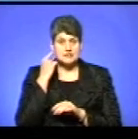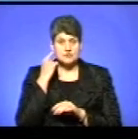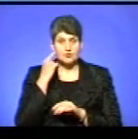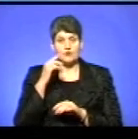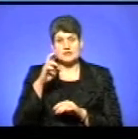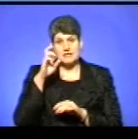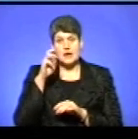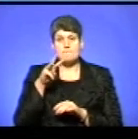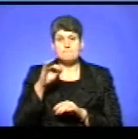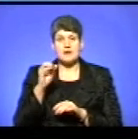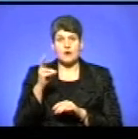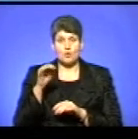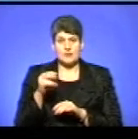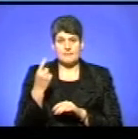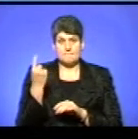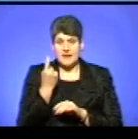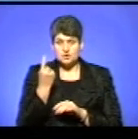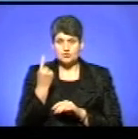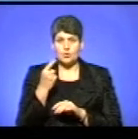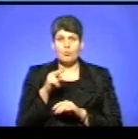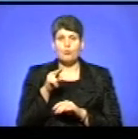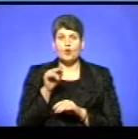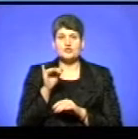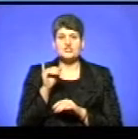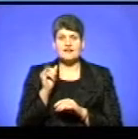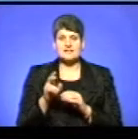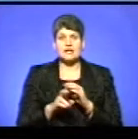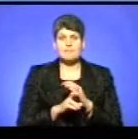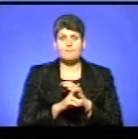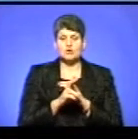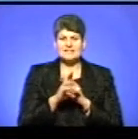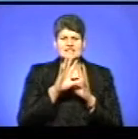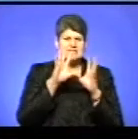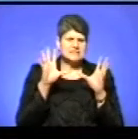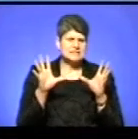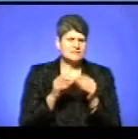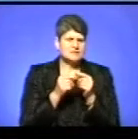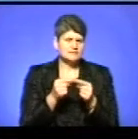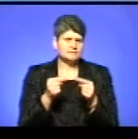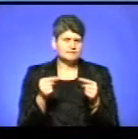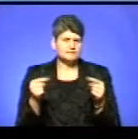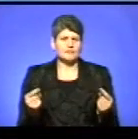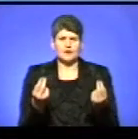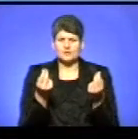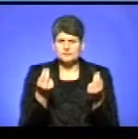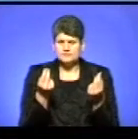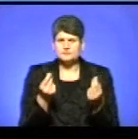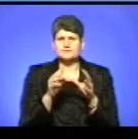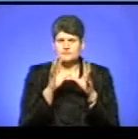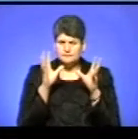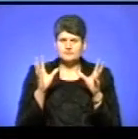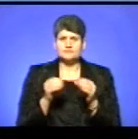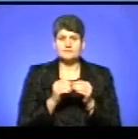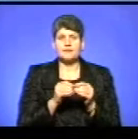Миколи І Почаївський монастир з усім майном і капіталами, як було сказано в